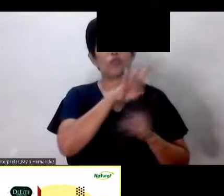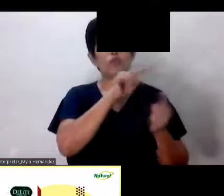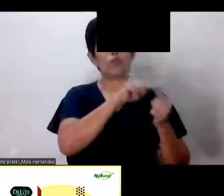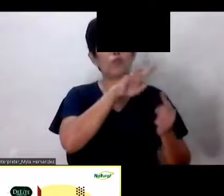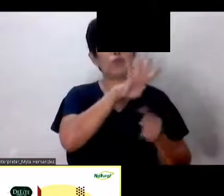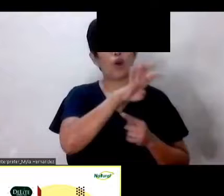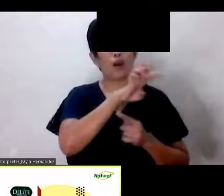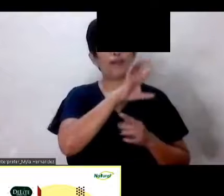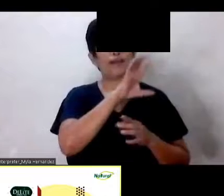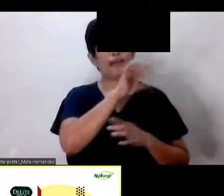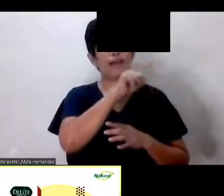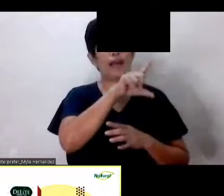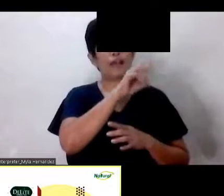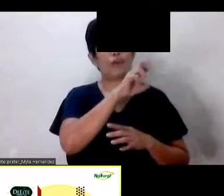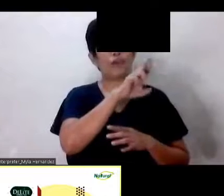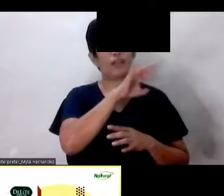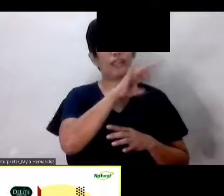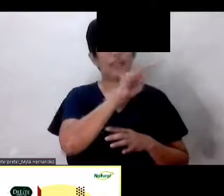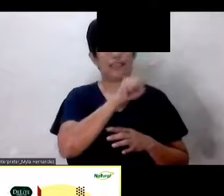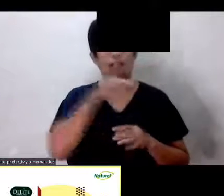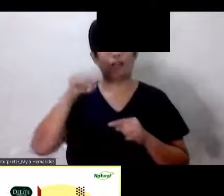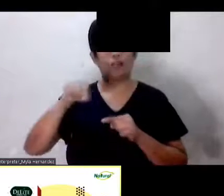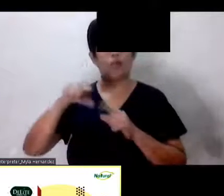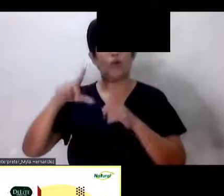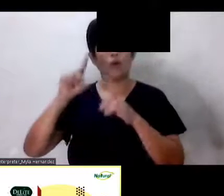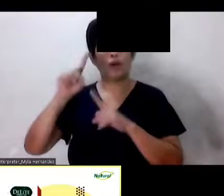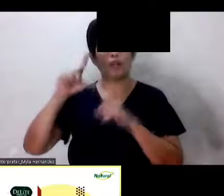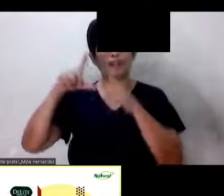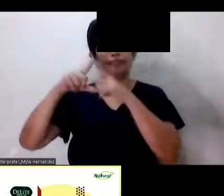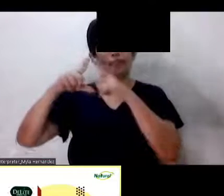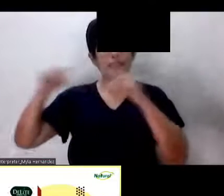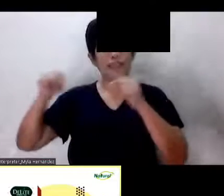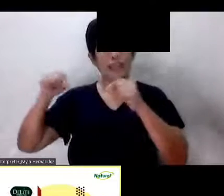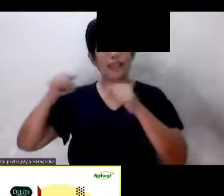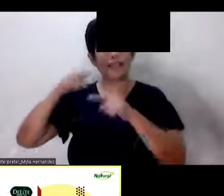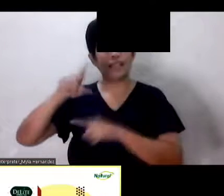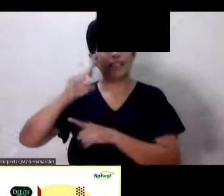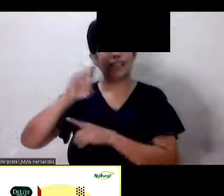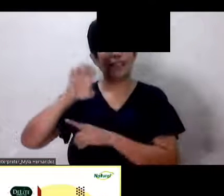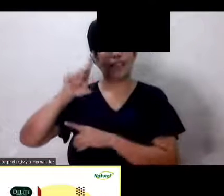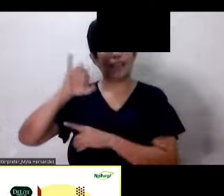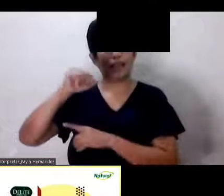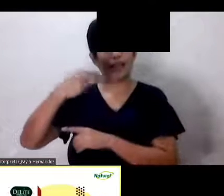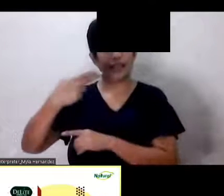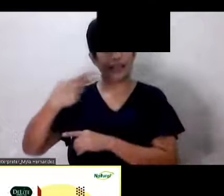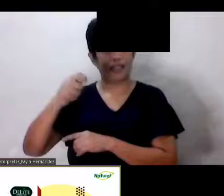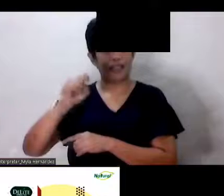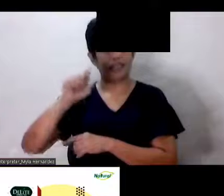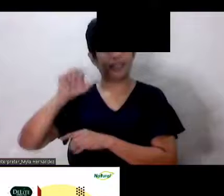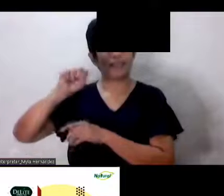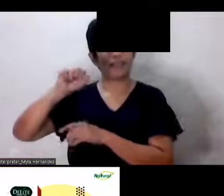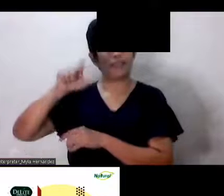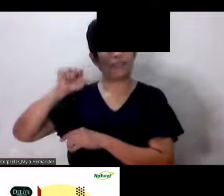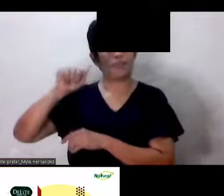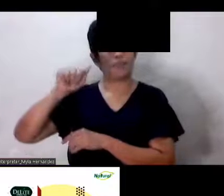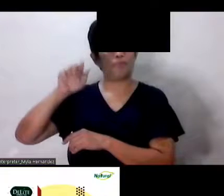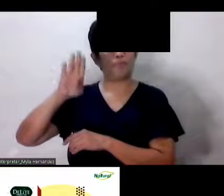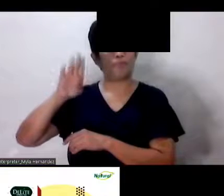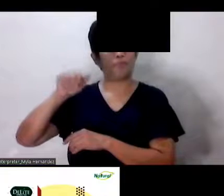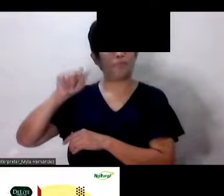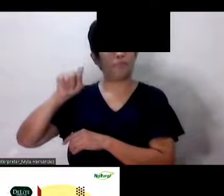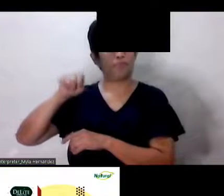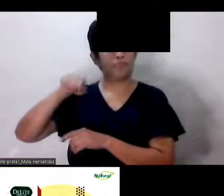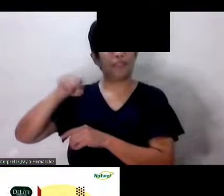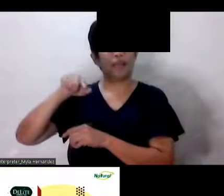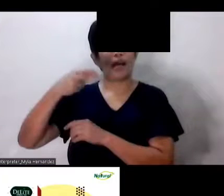sachet ng Delight Salabat Herbal Tea 10 calories Okay Saan ka pa Brother Eng? Yes Actually nagsasabi dito